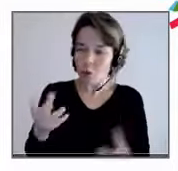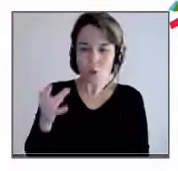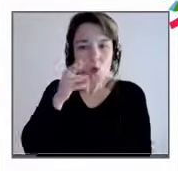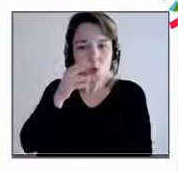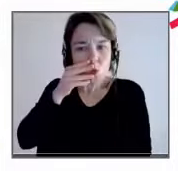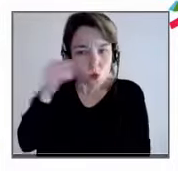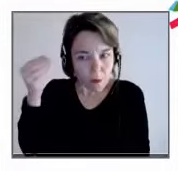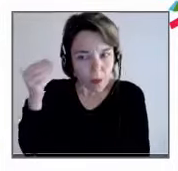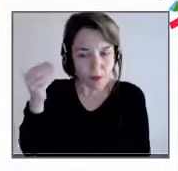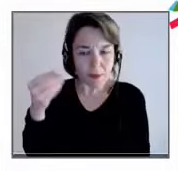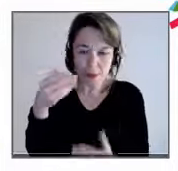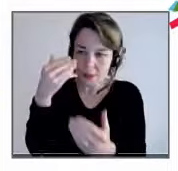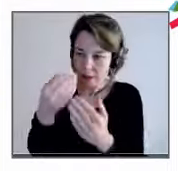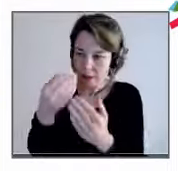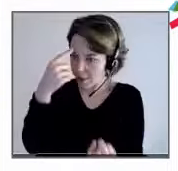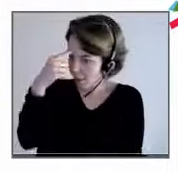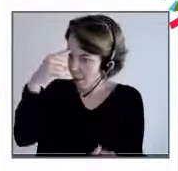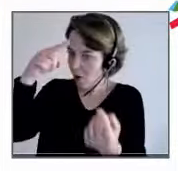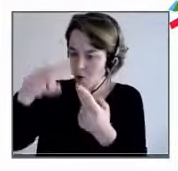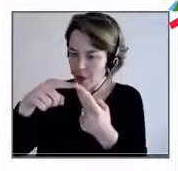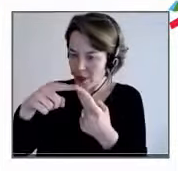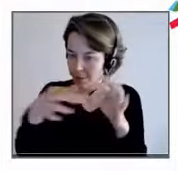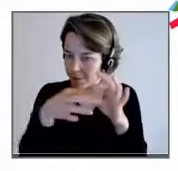corporels. De toute façon, elle a intérêt